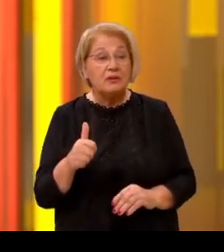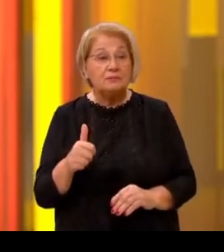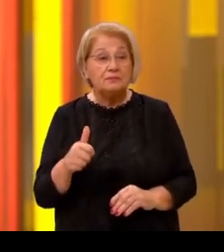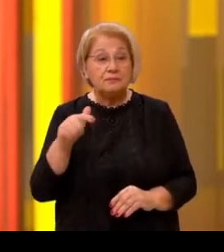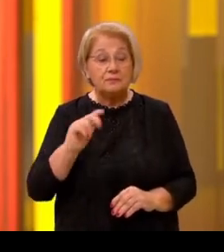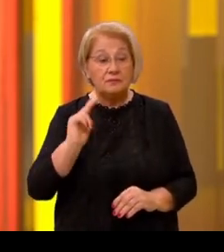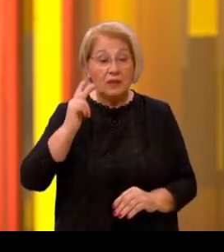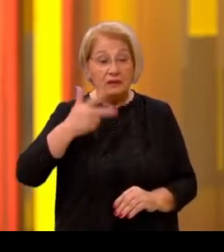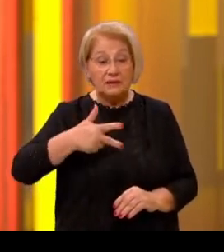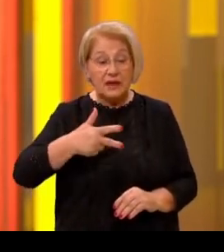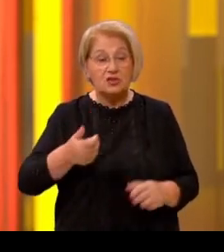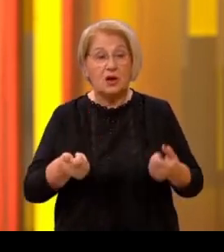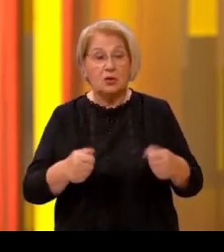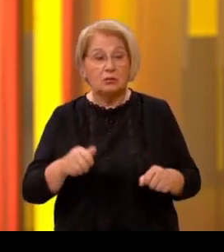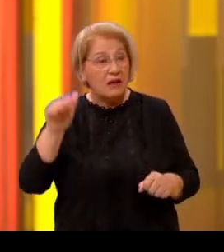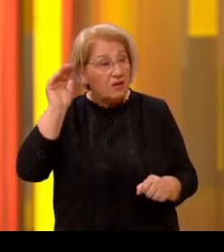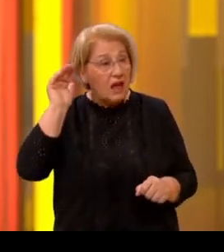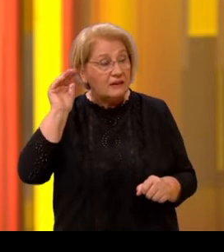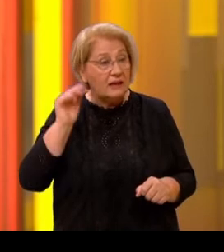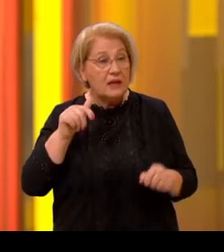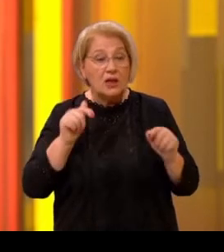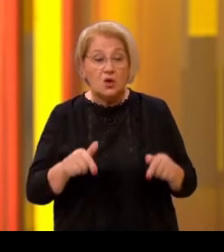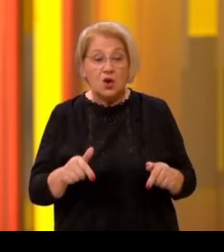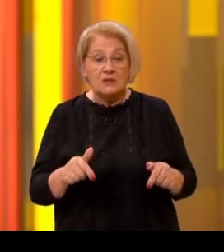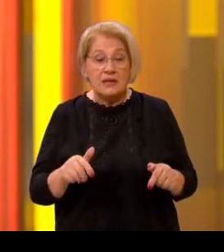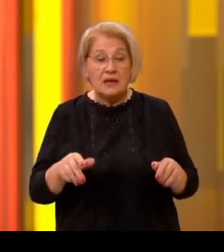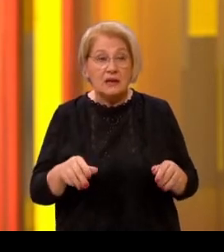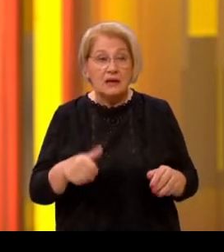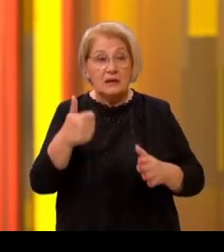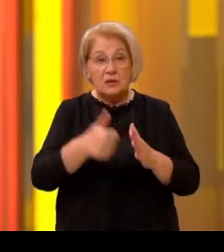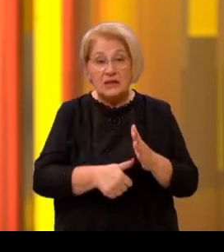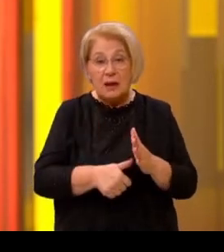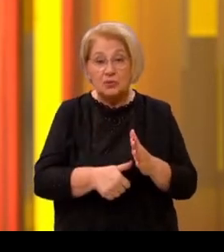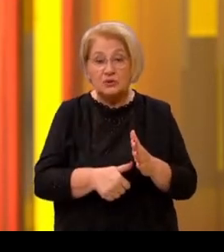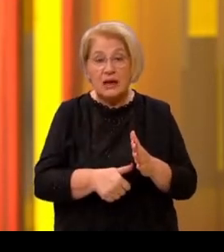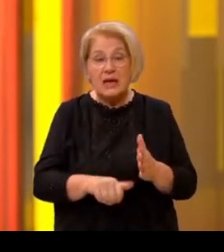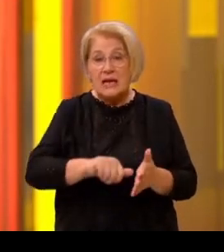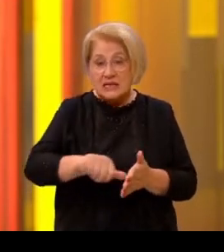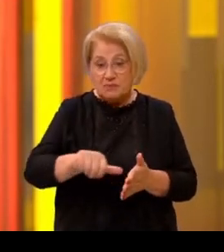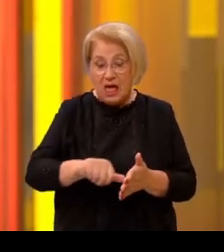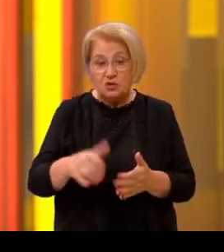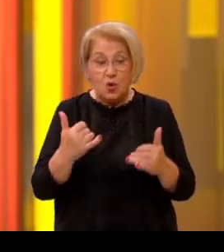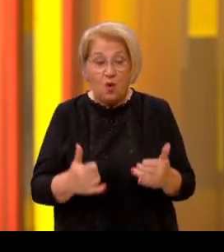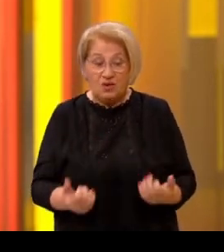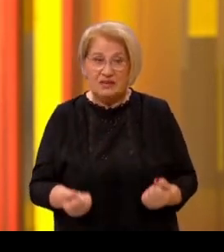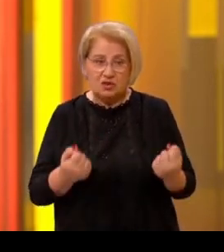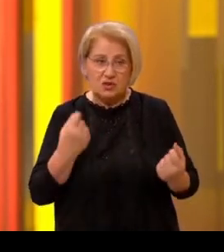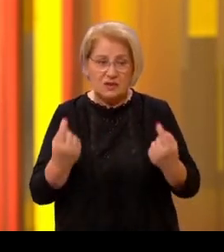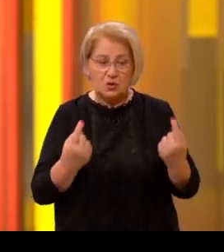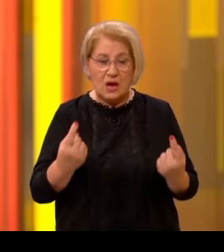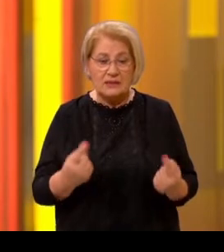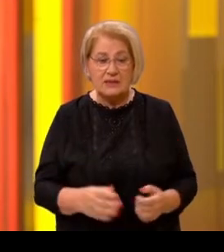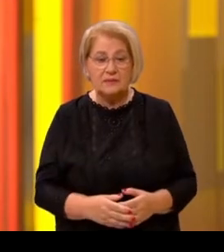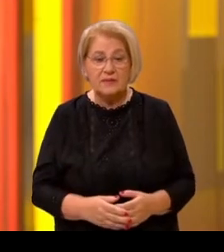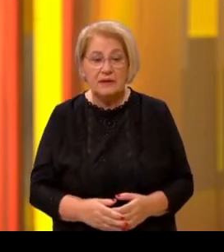ovo je treća odluka vlade kojom se jednokratno u ovim izuzetno zaaktivnim okolnostima prvo COVID-19,